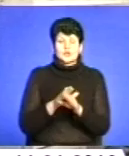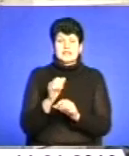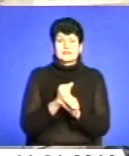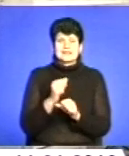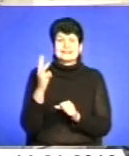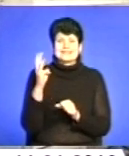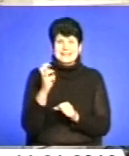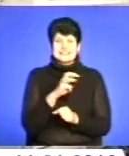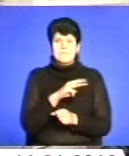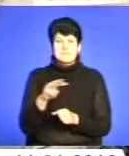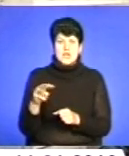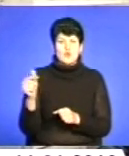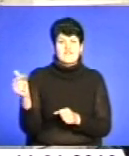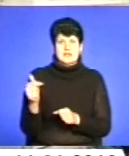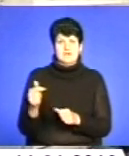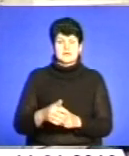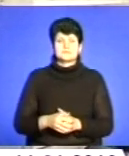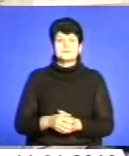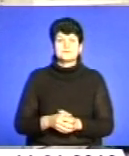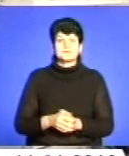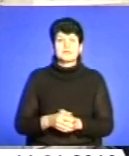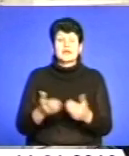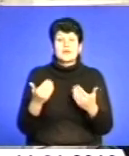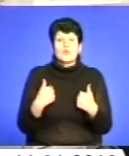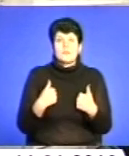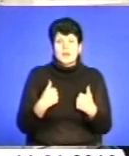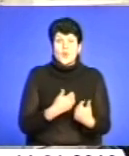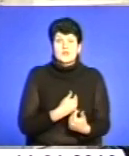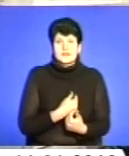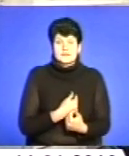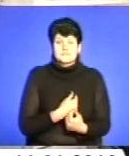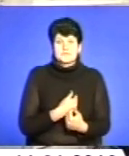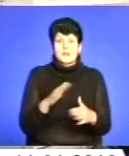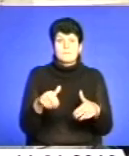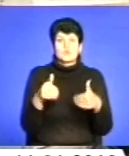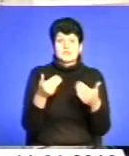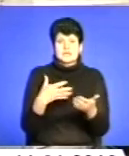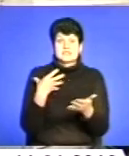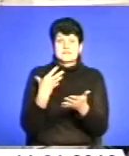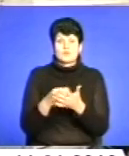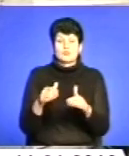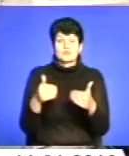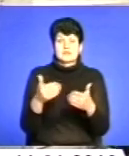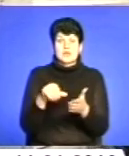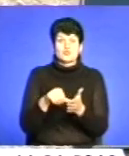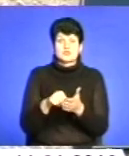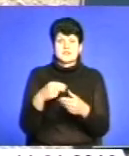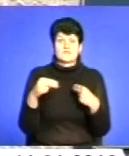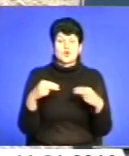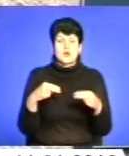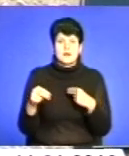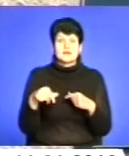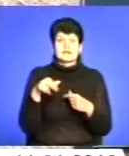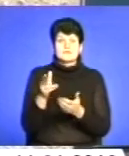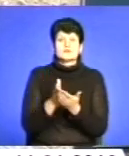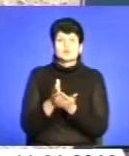300 мільйонів гривень, яку ми хотіли подати свою пропозицію для участі в торгах. Йдемо у